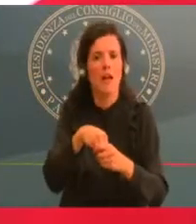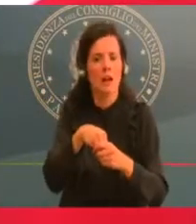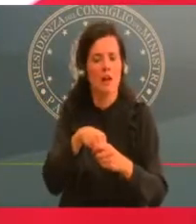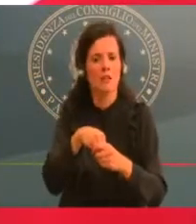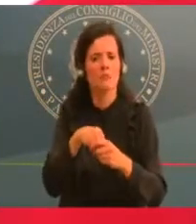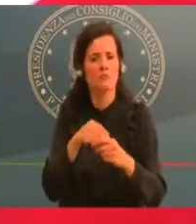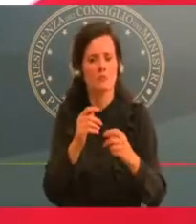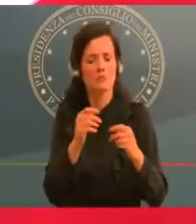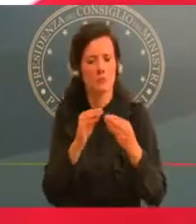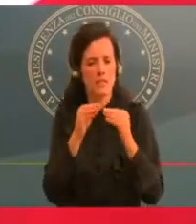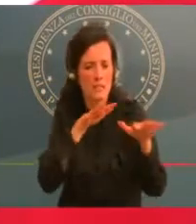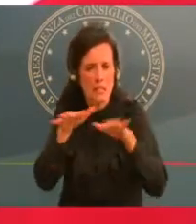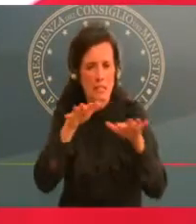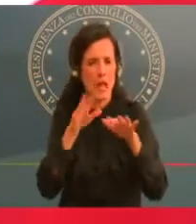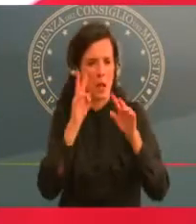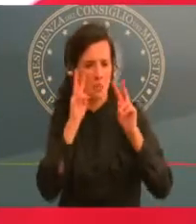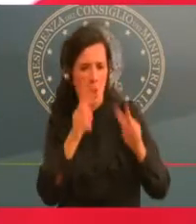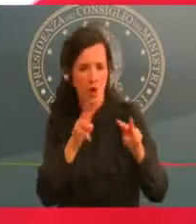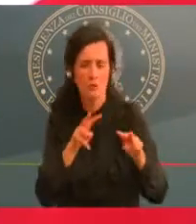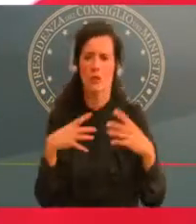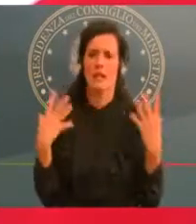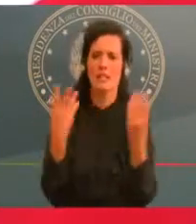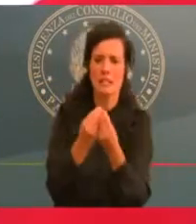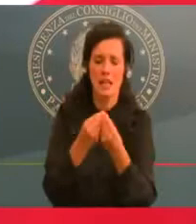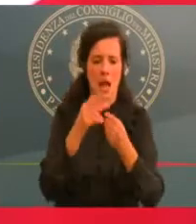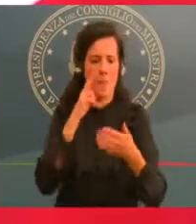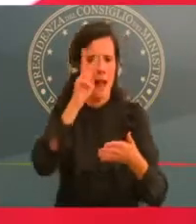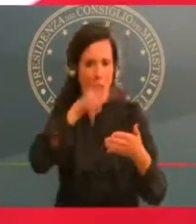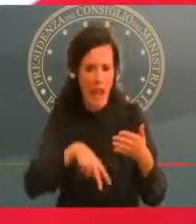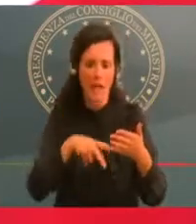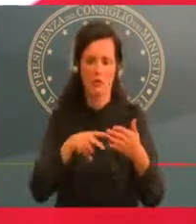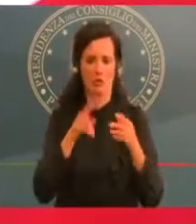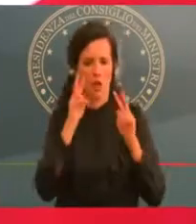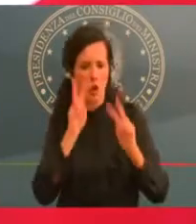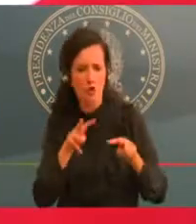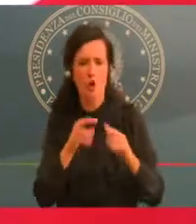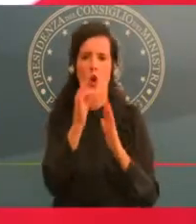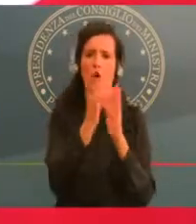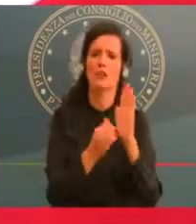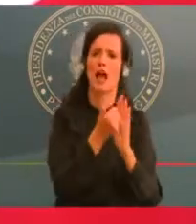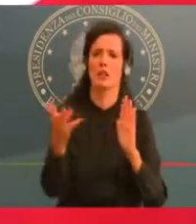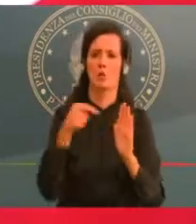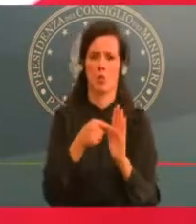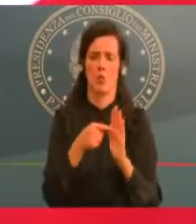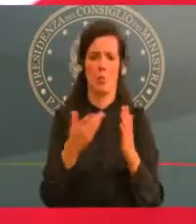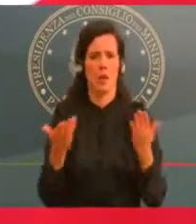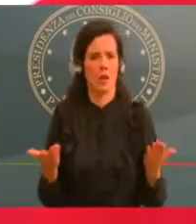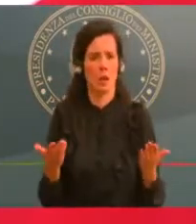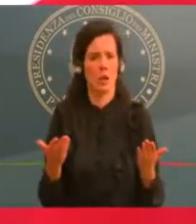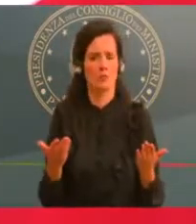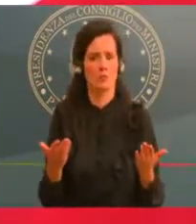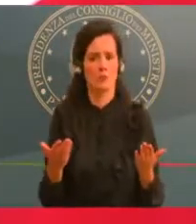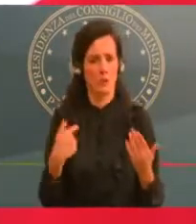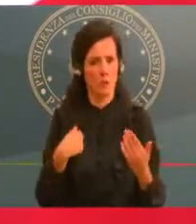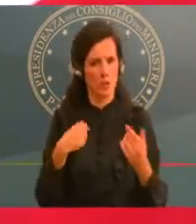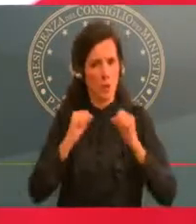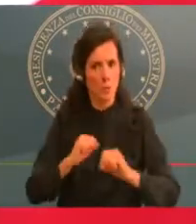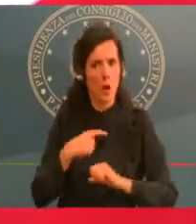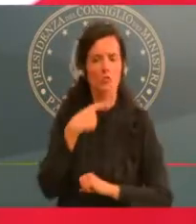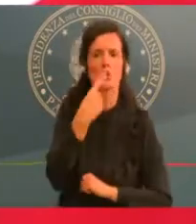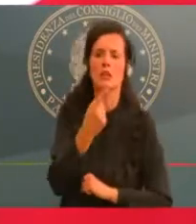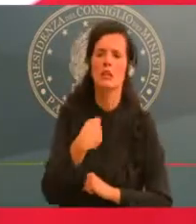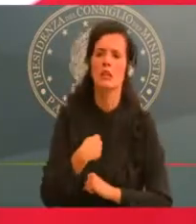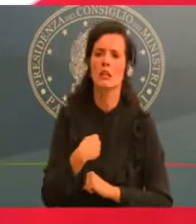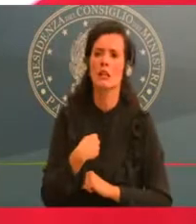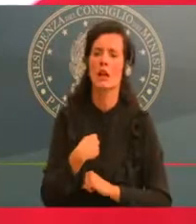Permettetemi, quindi, e improprio dire il confronto con le regioni. Le regioni sono parte integrante. Il confronto deve avvenire,